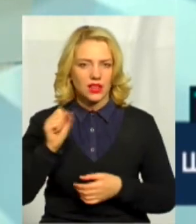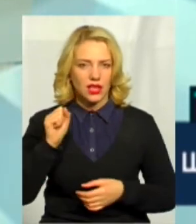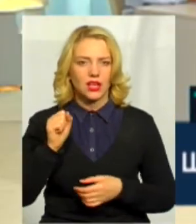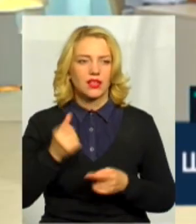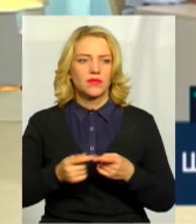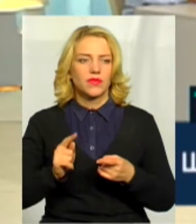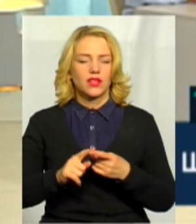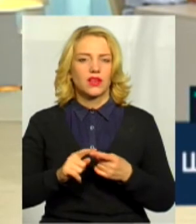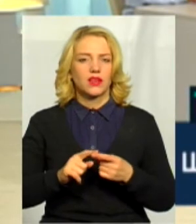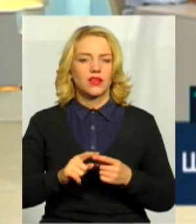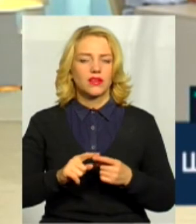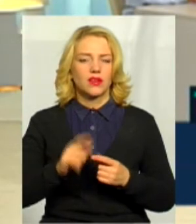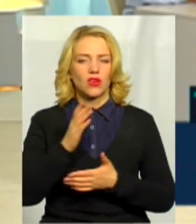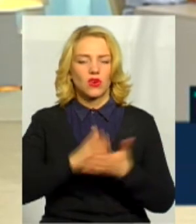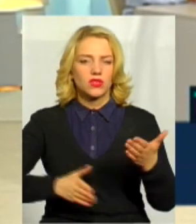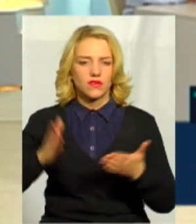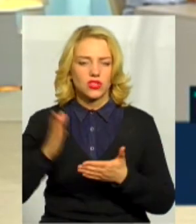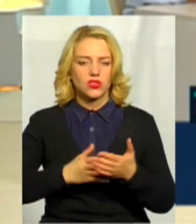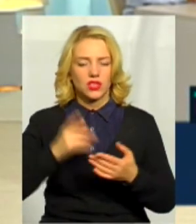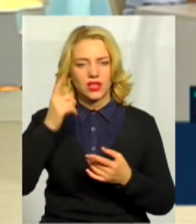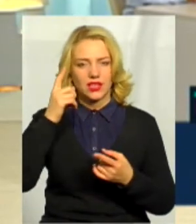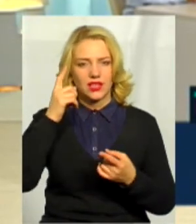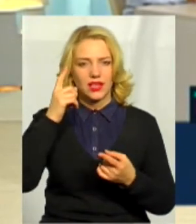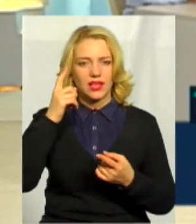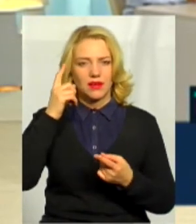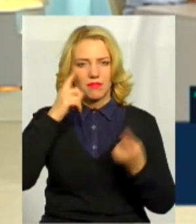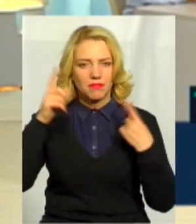розвінчуванні ось тих історичних міфів.